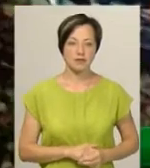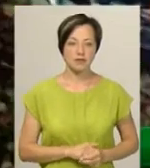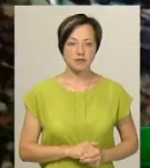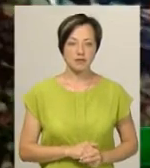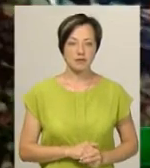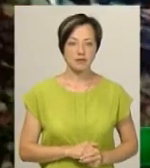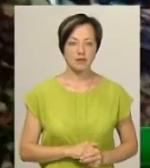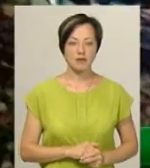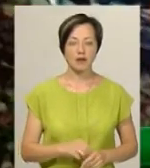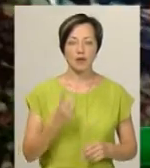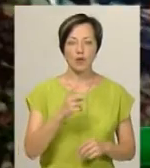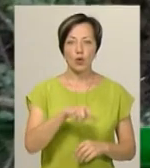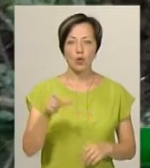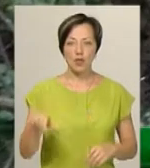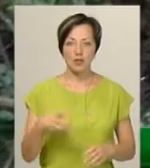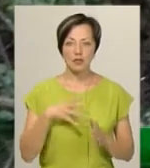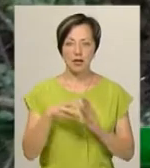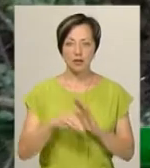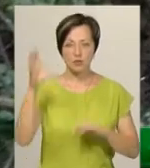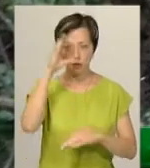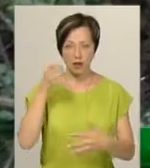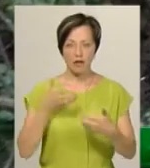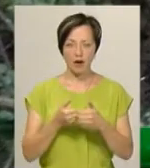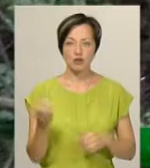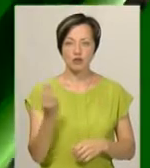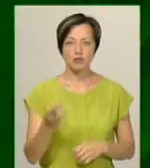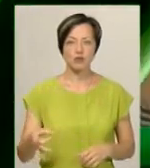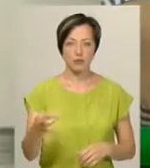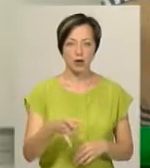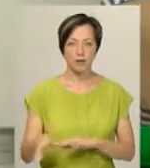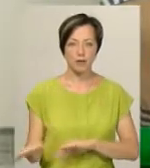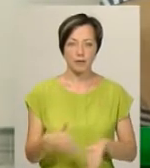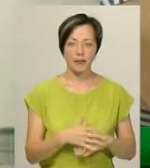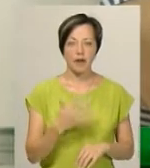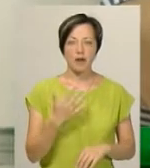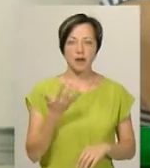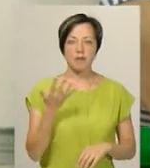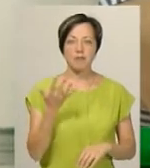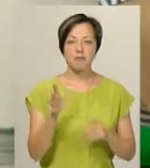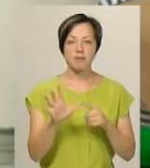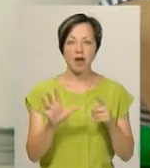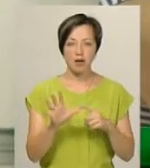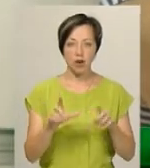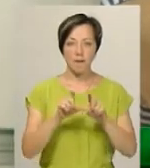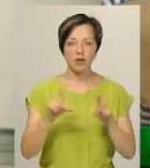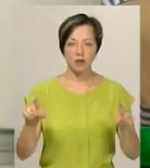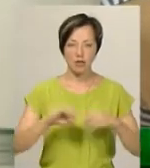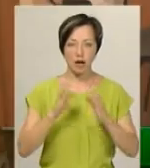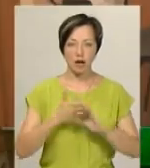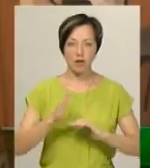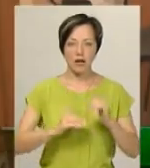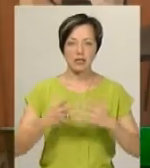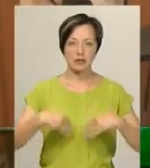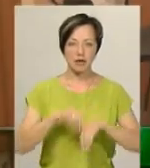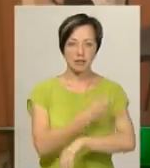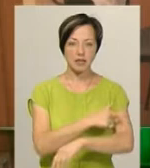Двоє людей загинули в нічній аварії в Шепетівському районі. П'яту амбулаторію загальної практики сімейної медицини відкрили